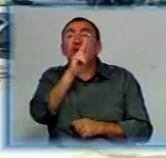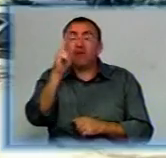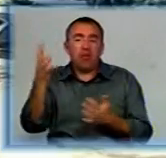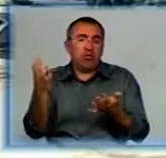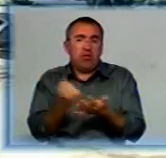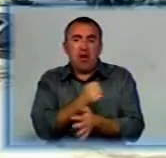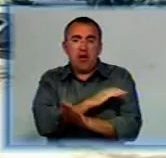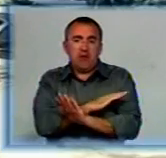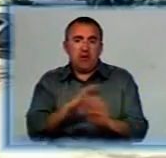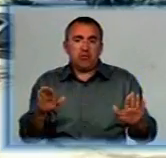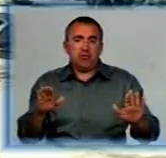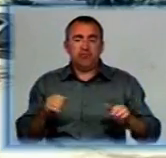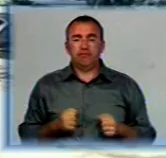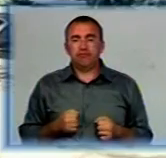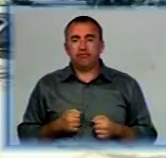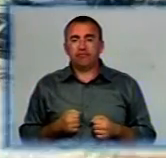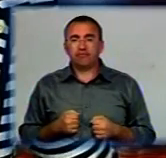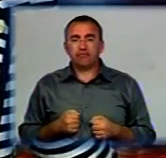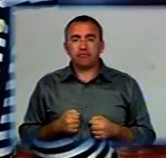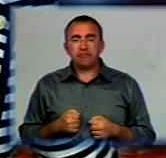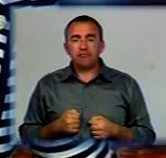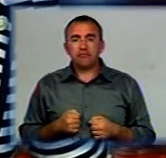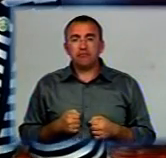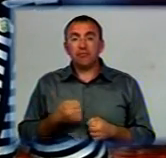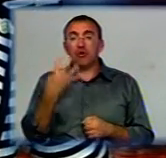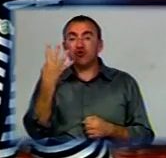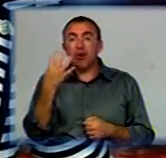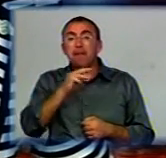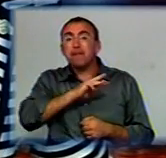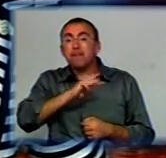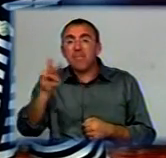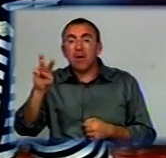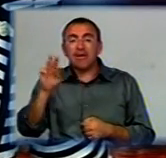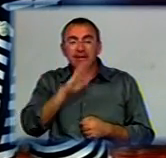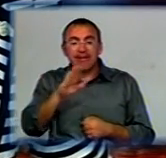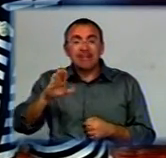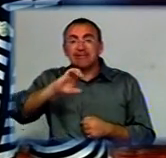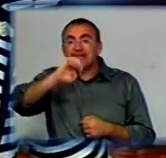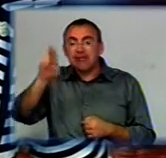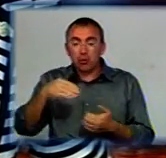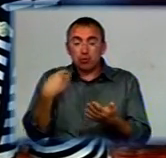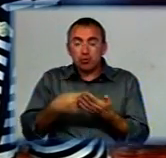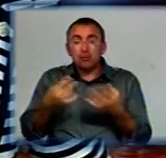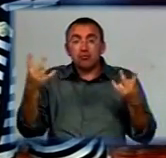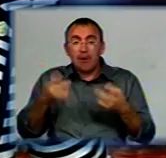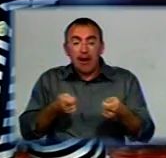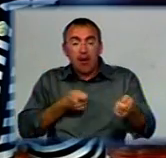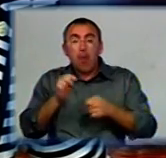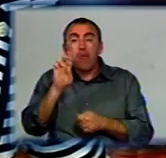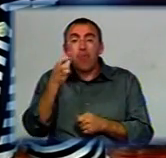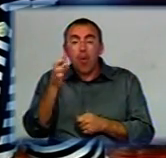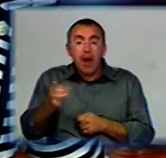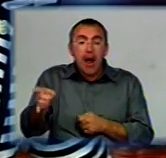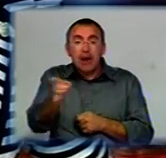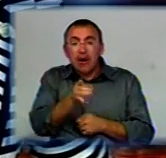Яна Семенюк, Іван Фоміченко. День за днем. Чотири мільйони на дитячий садочок. Така сума потрібна керівництву Бобринецького